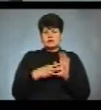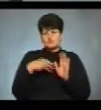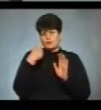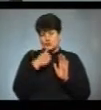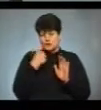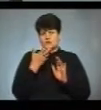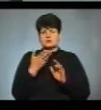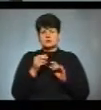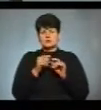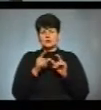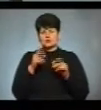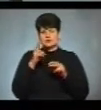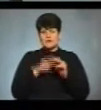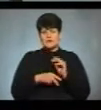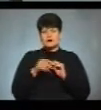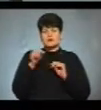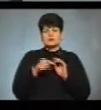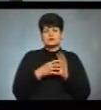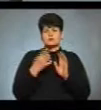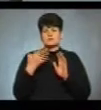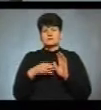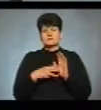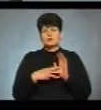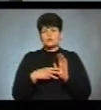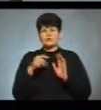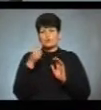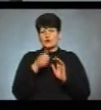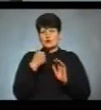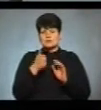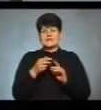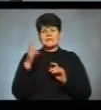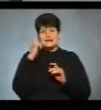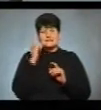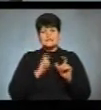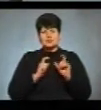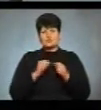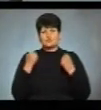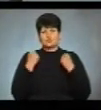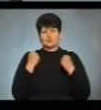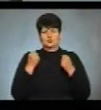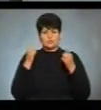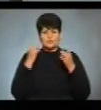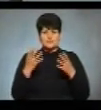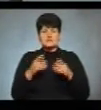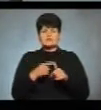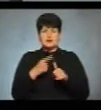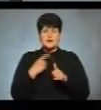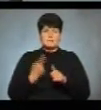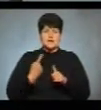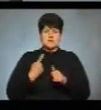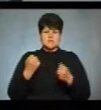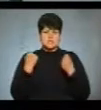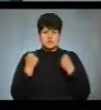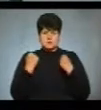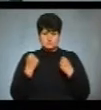школу тренерів, а в 1968 році – Київський державний інститут фізичної культури. Звання майстер спорту у Союзу Радянських